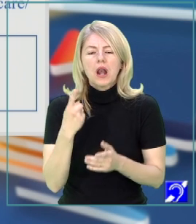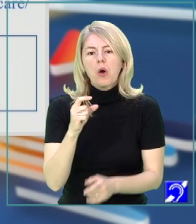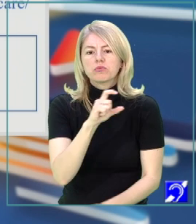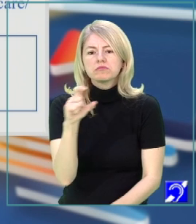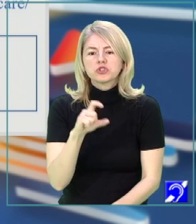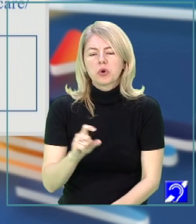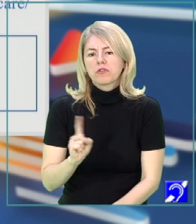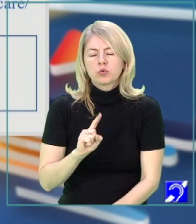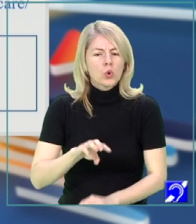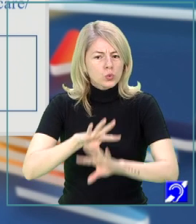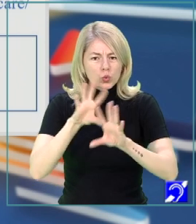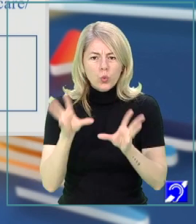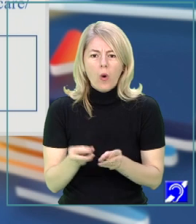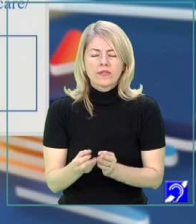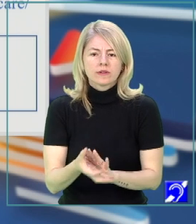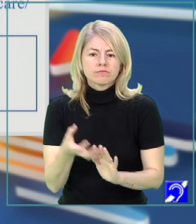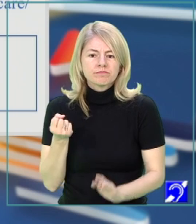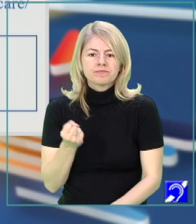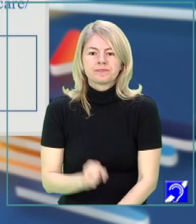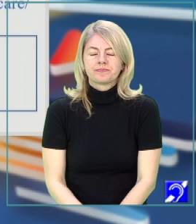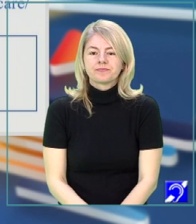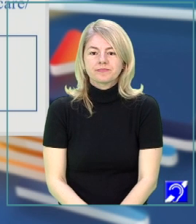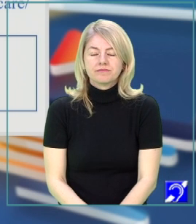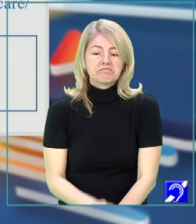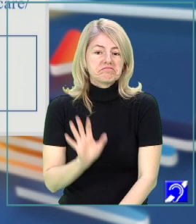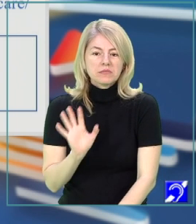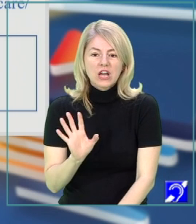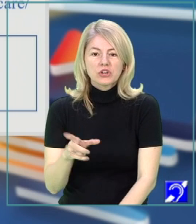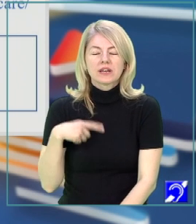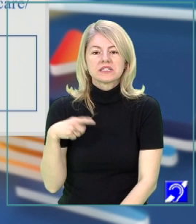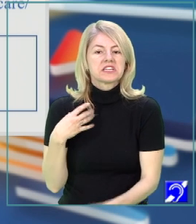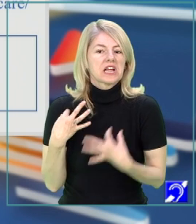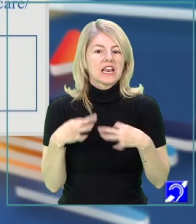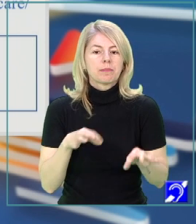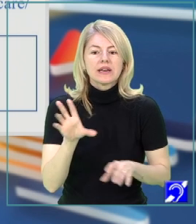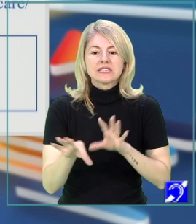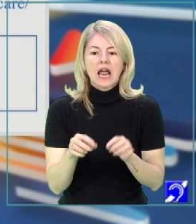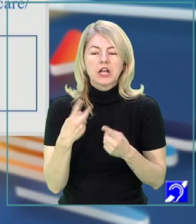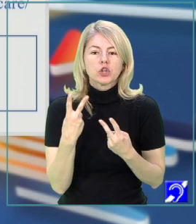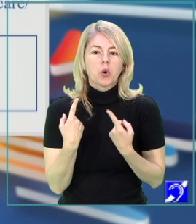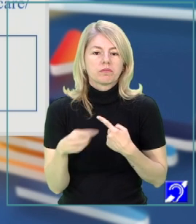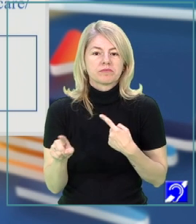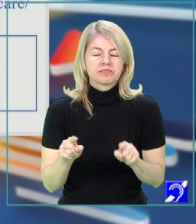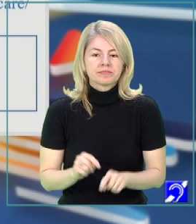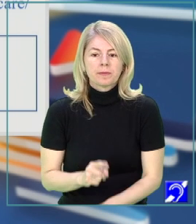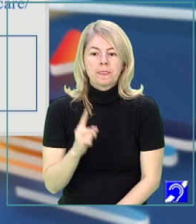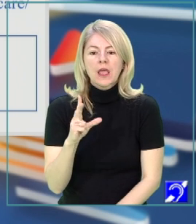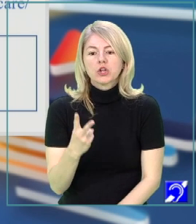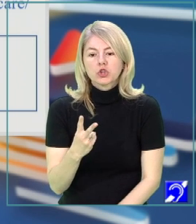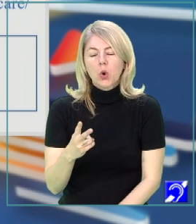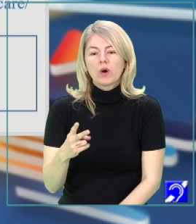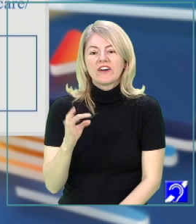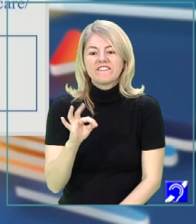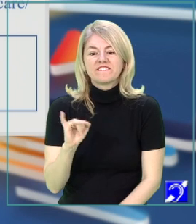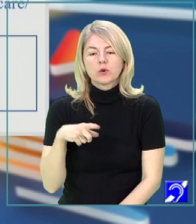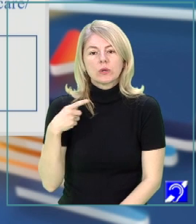anumită strofă sau la o anumită secvență din poezie. Așadar, sunt liber să aleg două figuri de stil. Două figuri de stil diferite